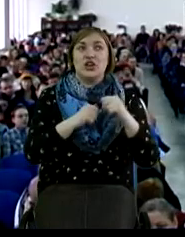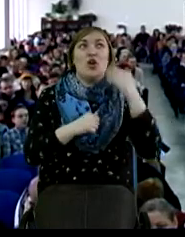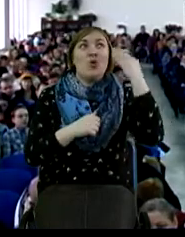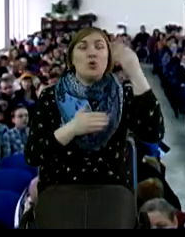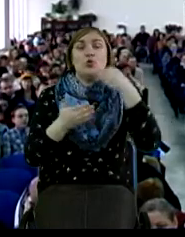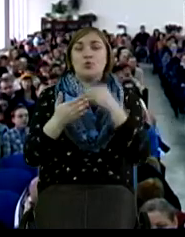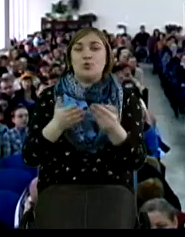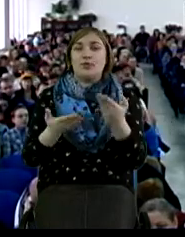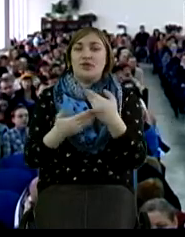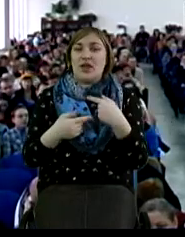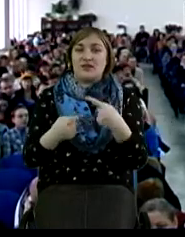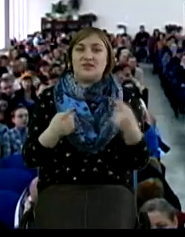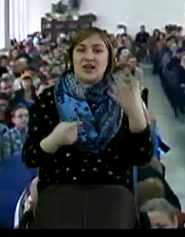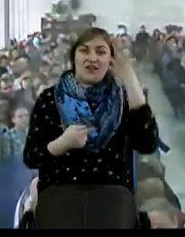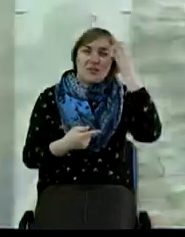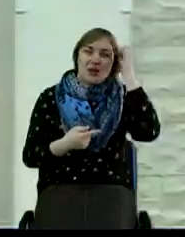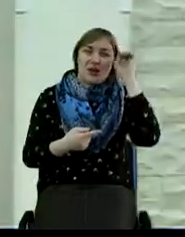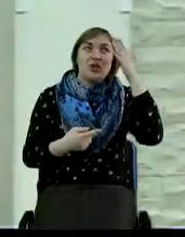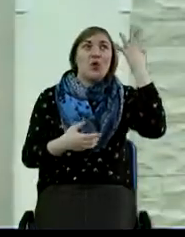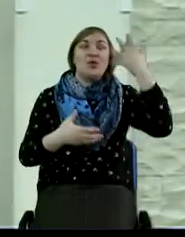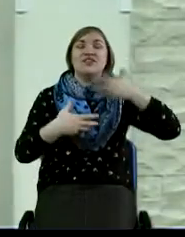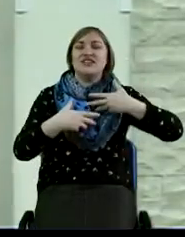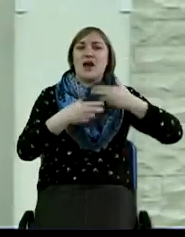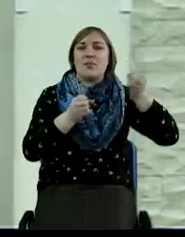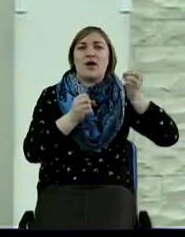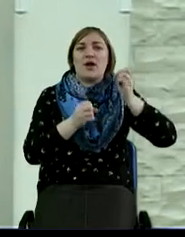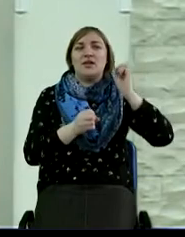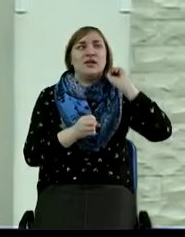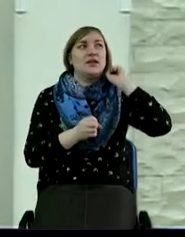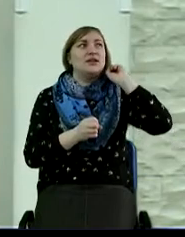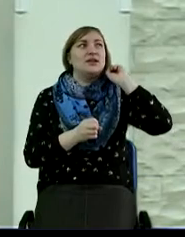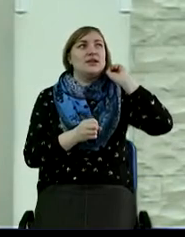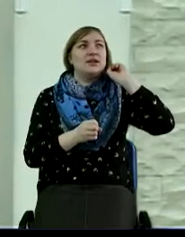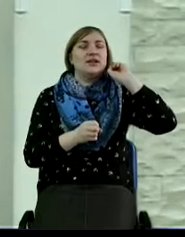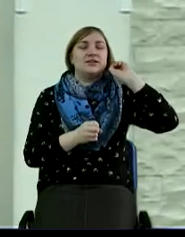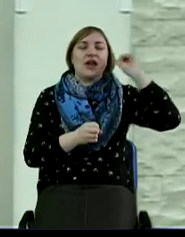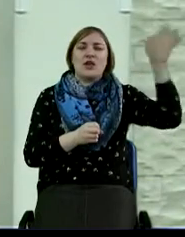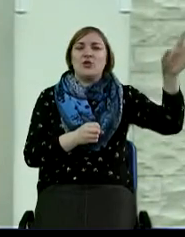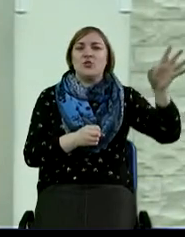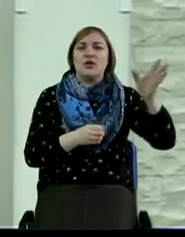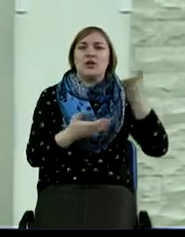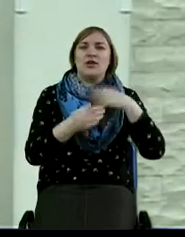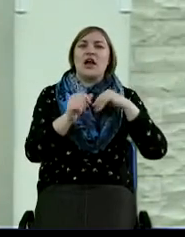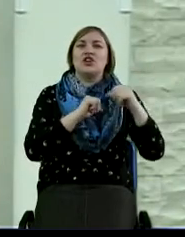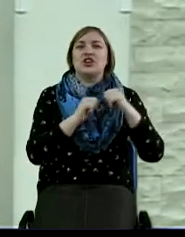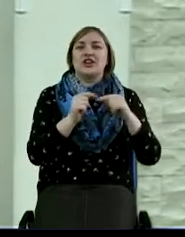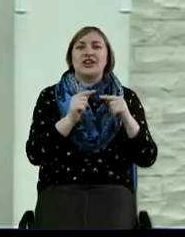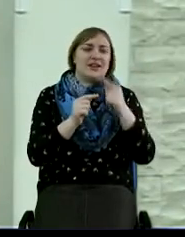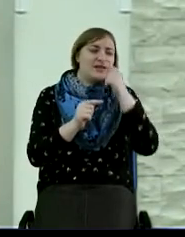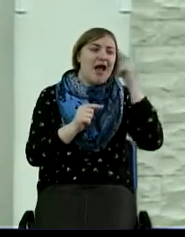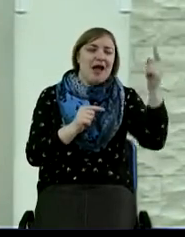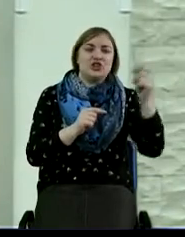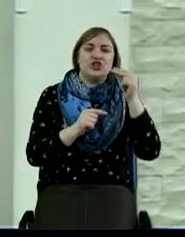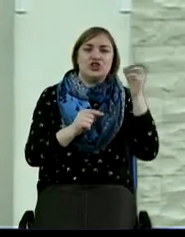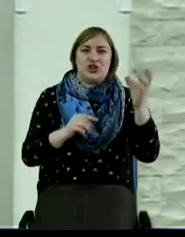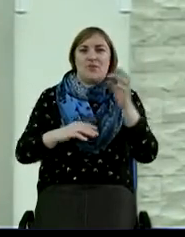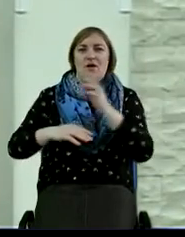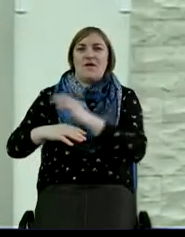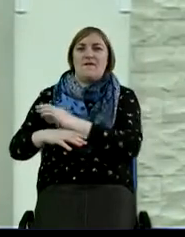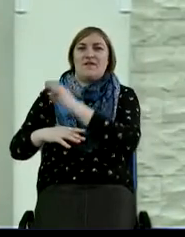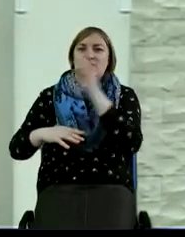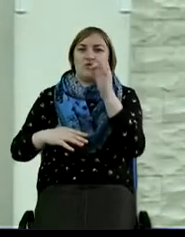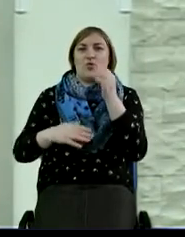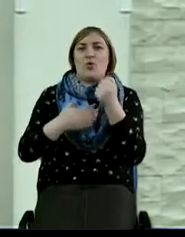всякого проклятия, Он забрал и закинул их, наши грехи, дальше, чем находится, восток от запада, и больше никогда не